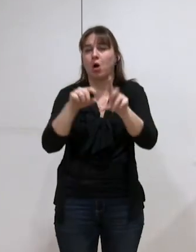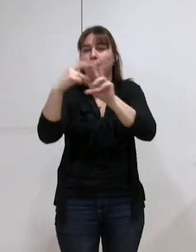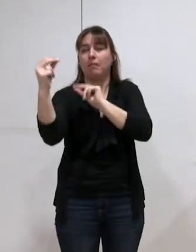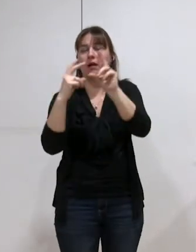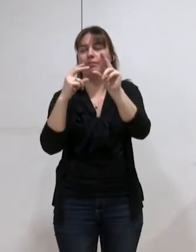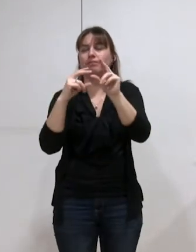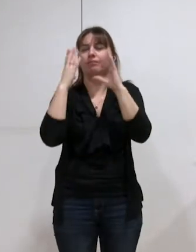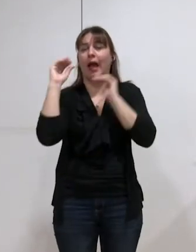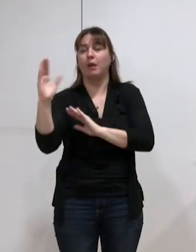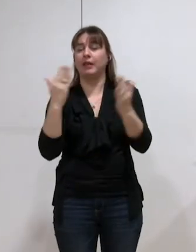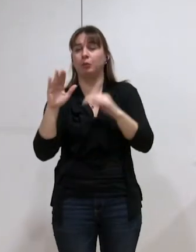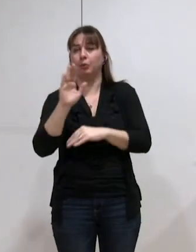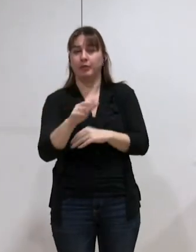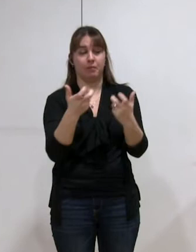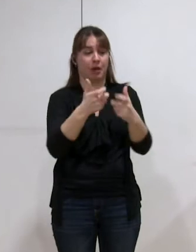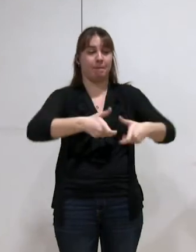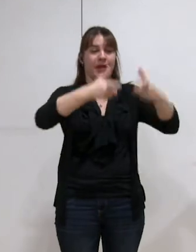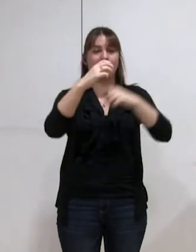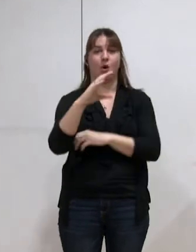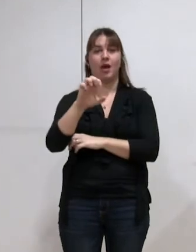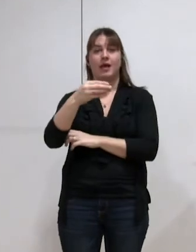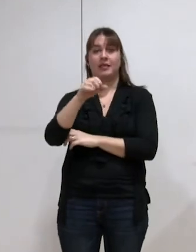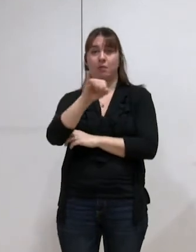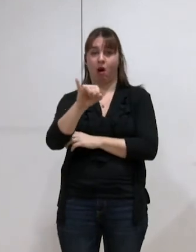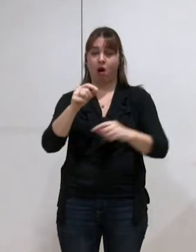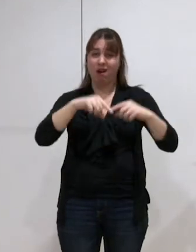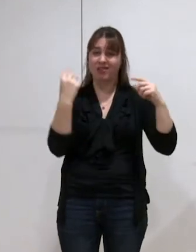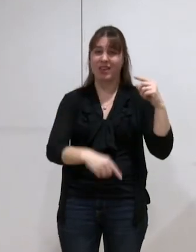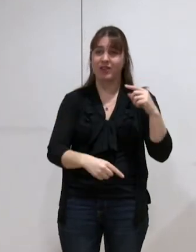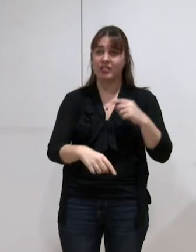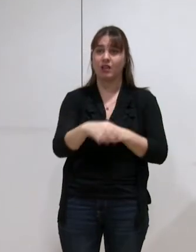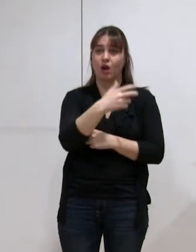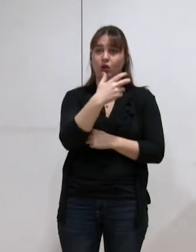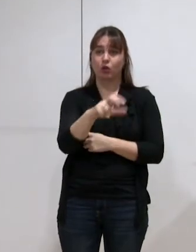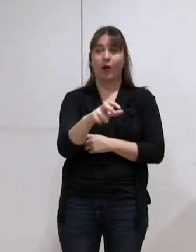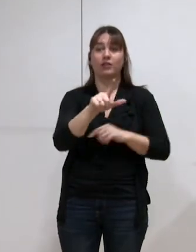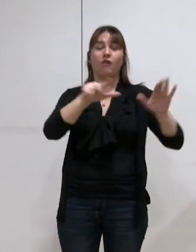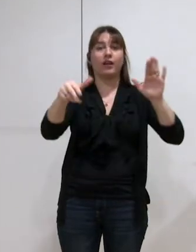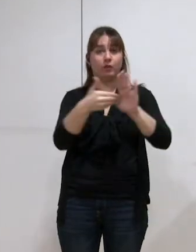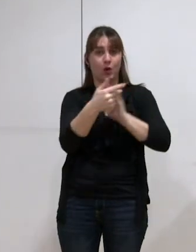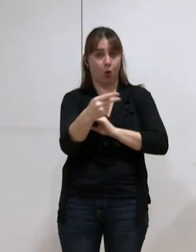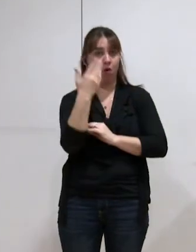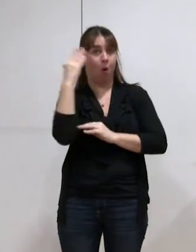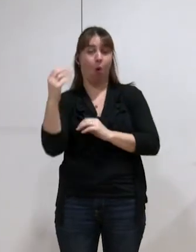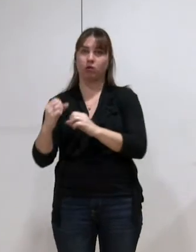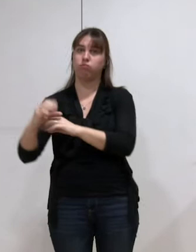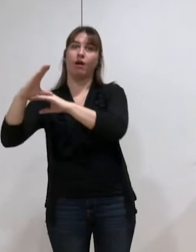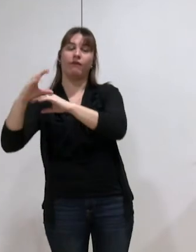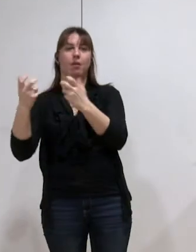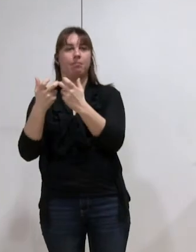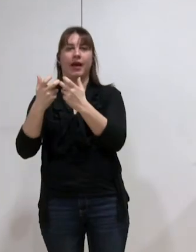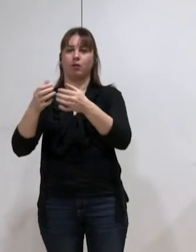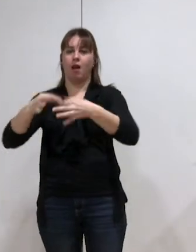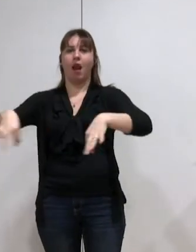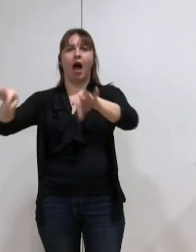au bâtiment Cémois qui est en déficit de 328 000 euros alors que d'autres sont excédentaires comme par exemple la Alpes